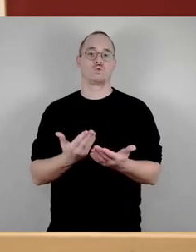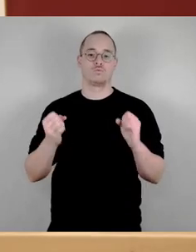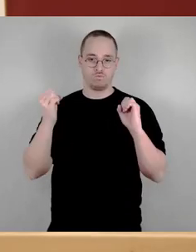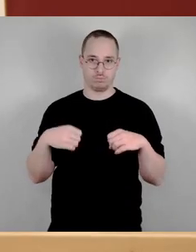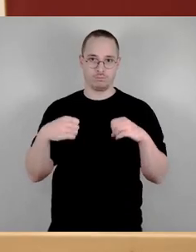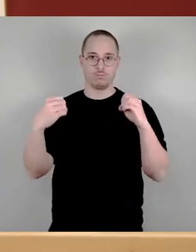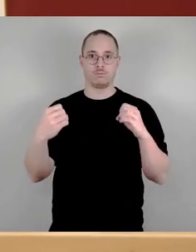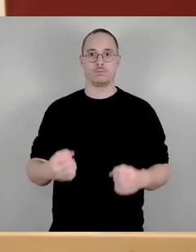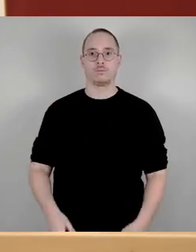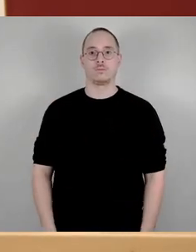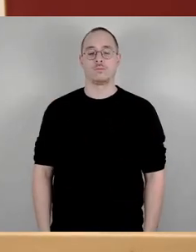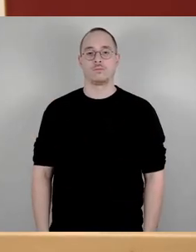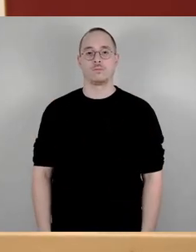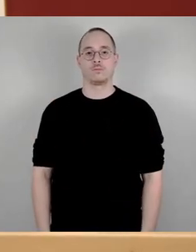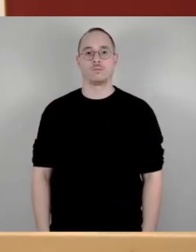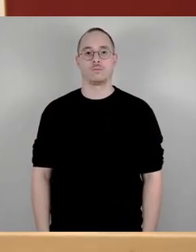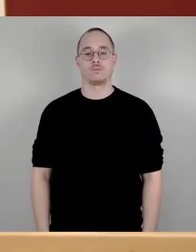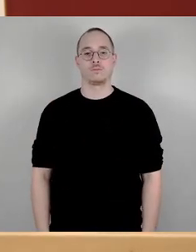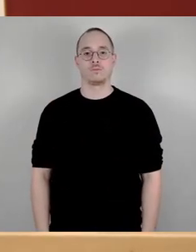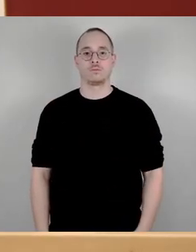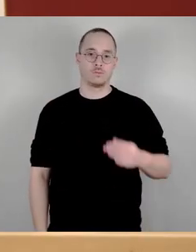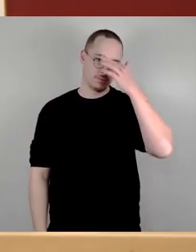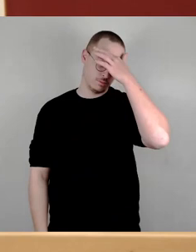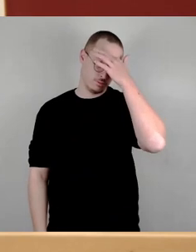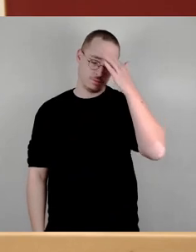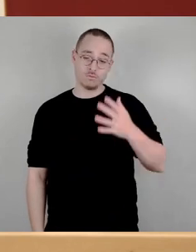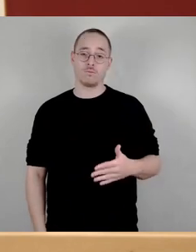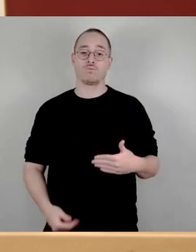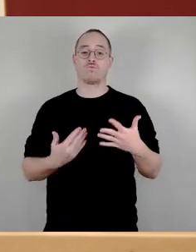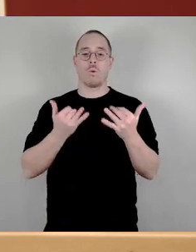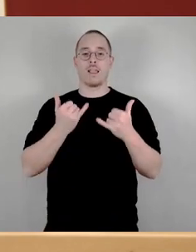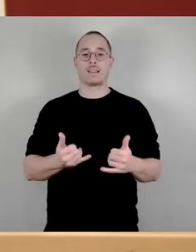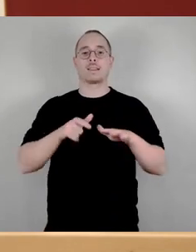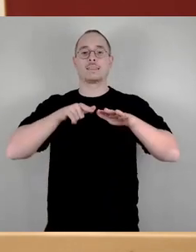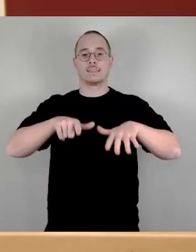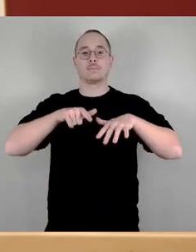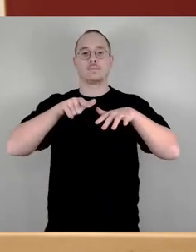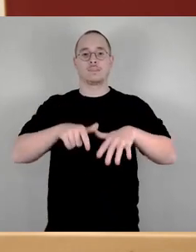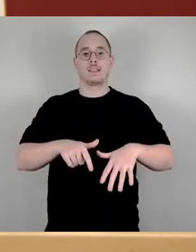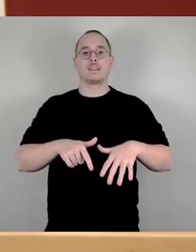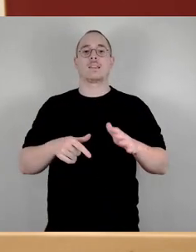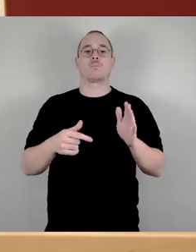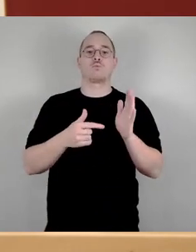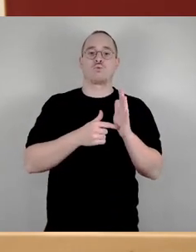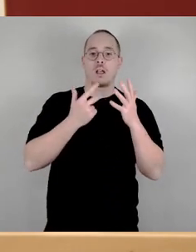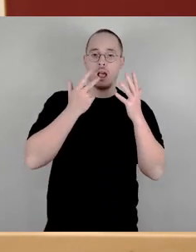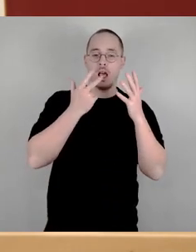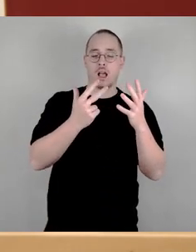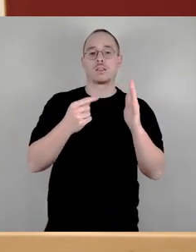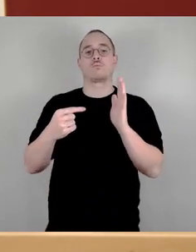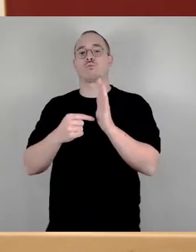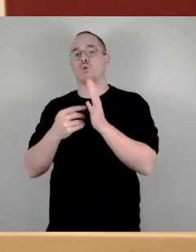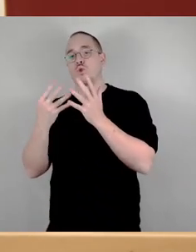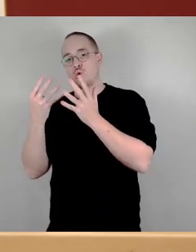So, das führt uns zu 17.8 und 17.9 in gemeinsamer